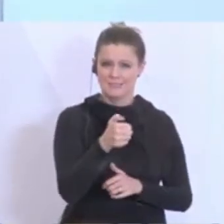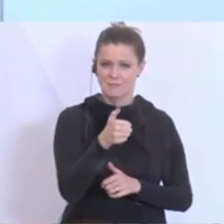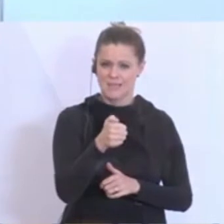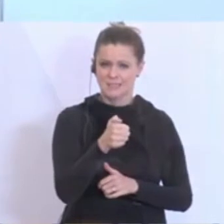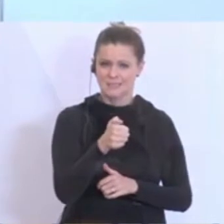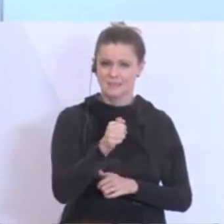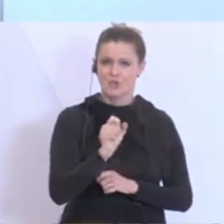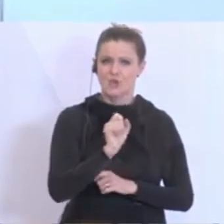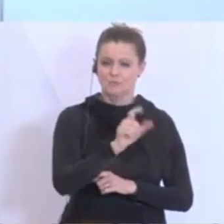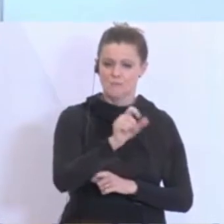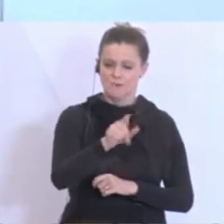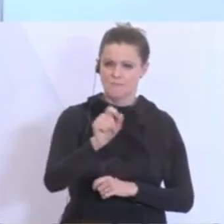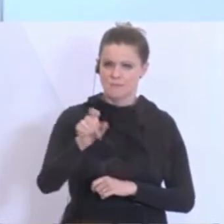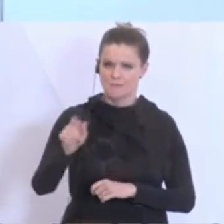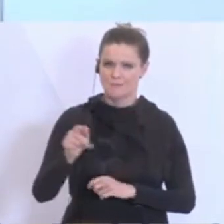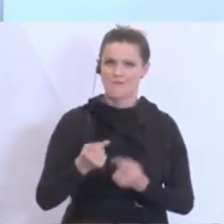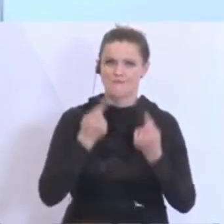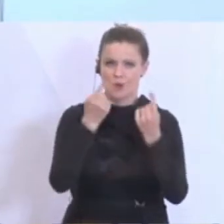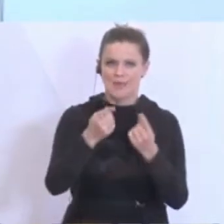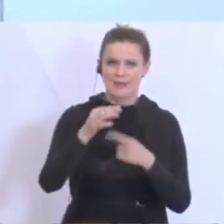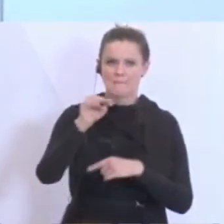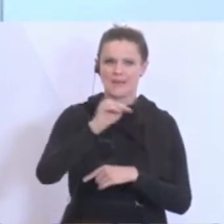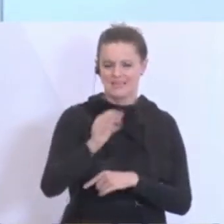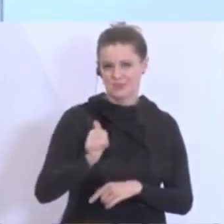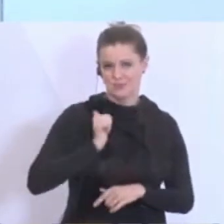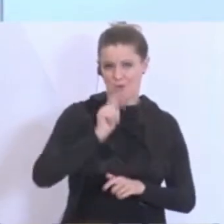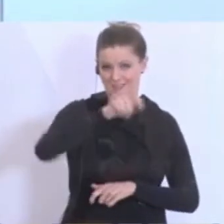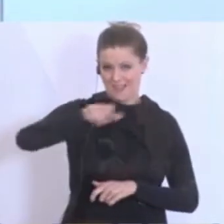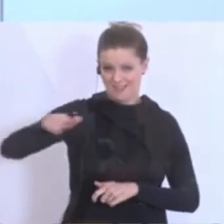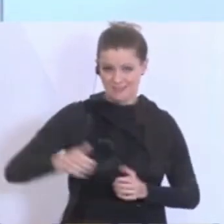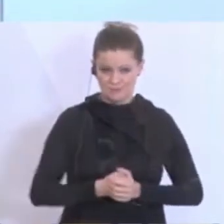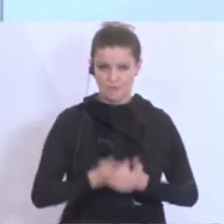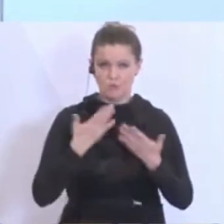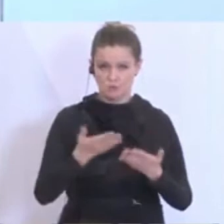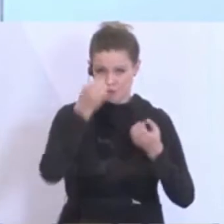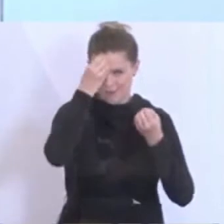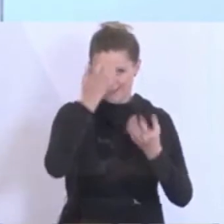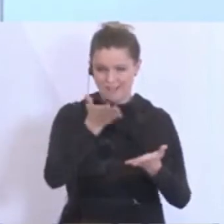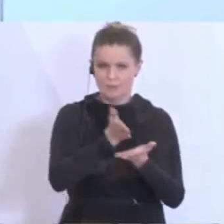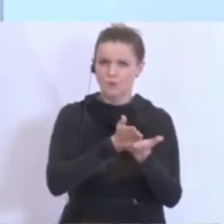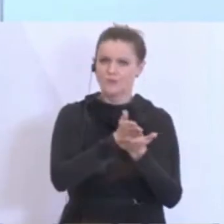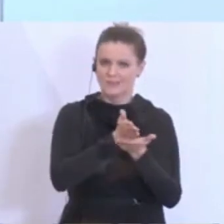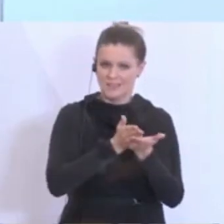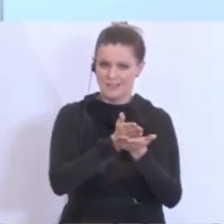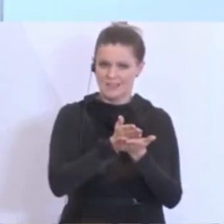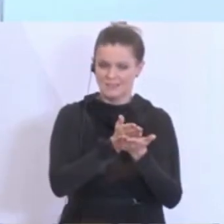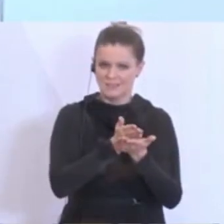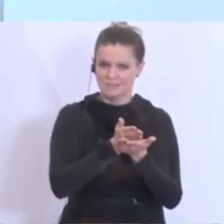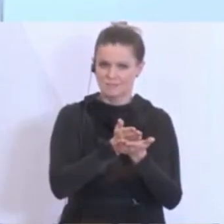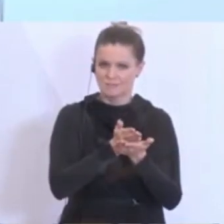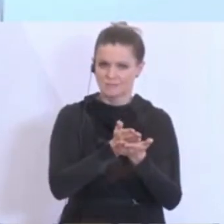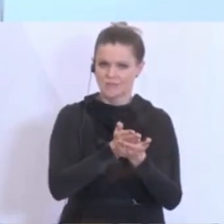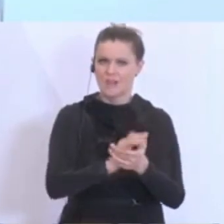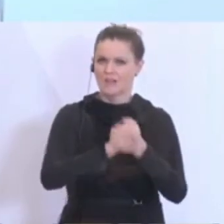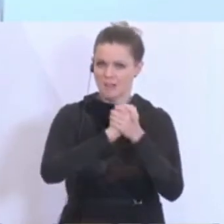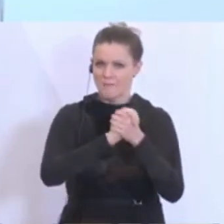Milizsoldaten versandt. Und dieser Informationsdienst wurde sehr, sehr gut von unseren Kameradinnen und